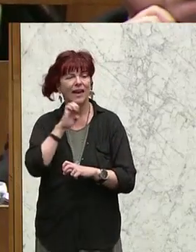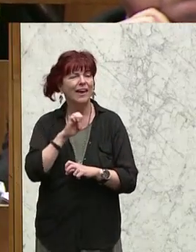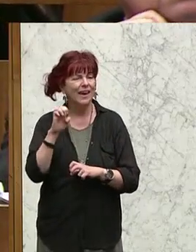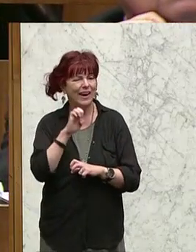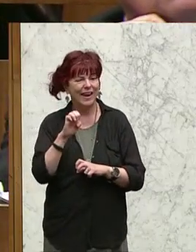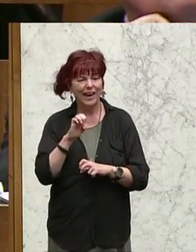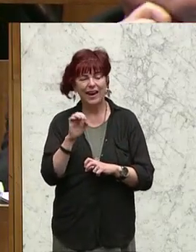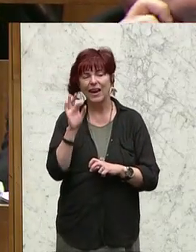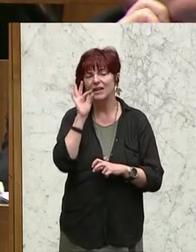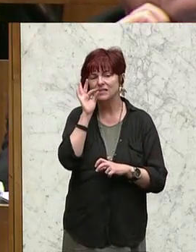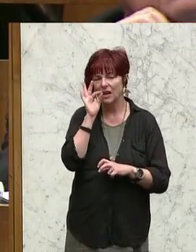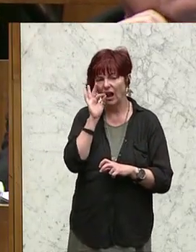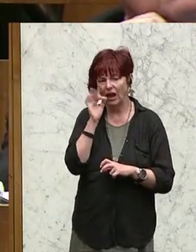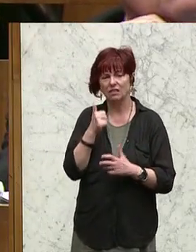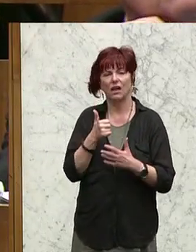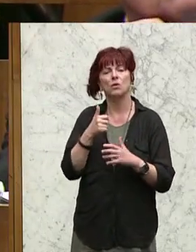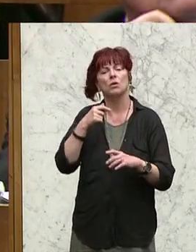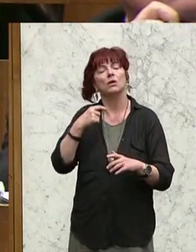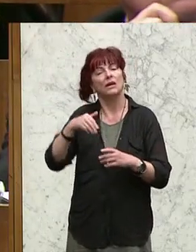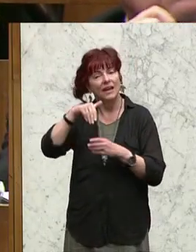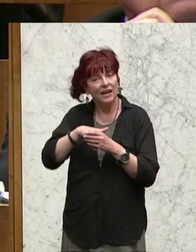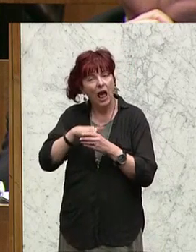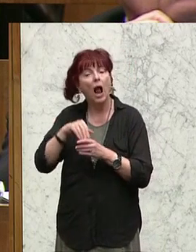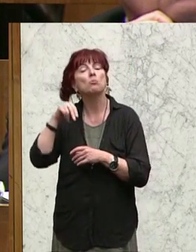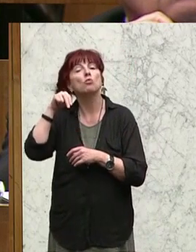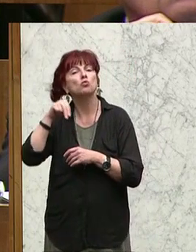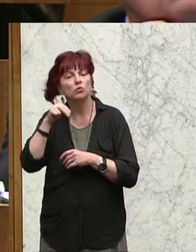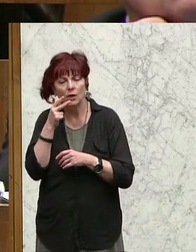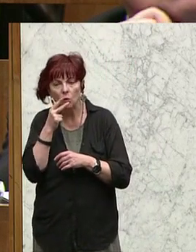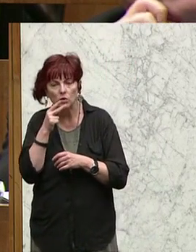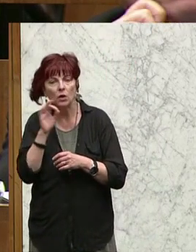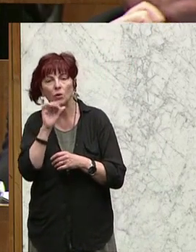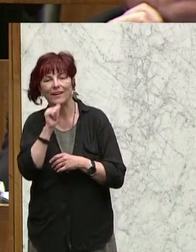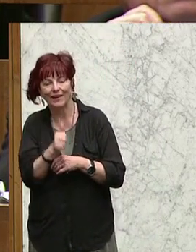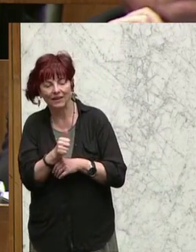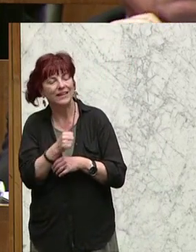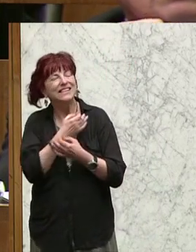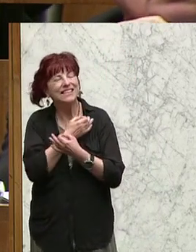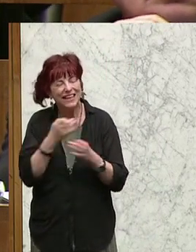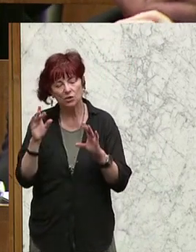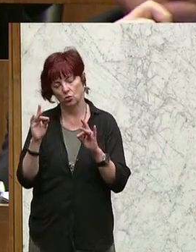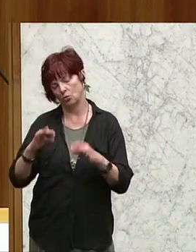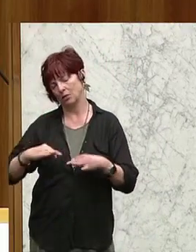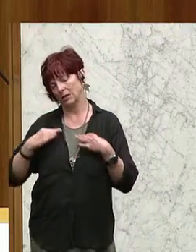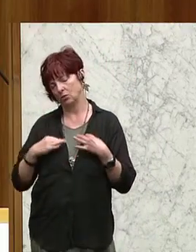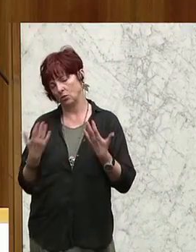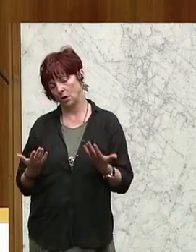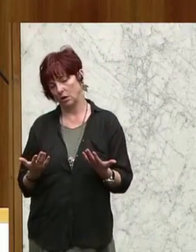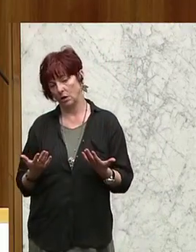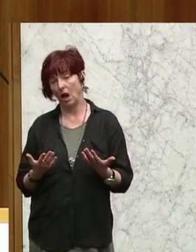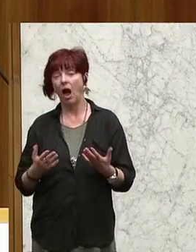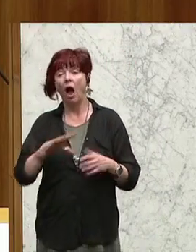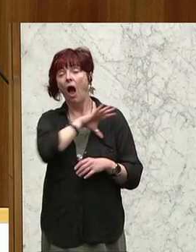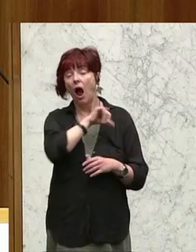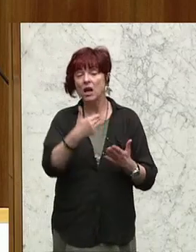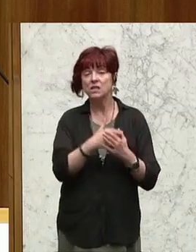Nikotin, haben überhaupt nichts mit Gesundheitspolitik zu tun. Haben Sie hier natürlich genauso dabei, alles was dampft, wir haben es eh